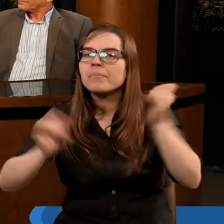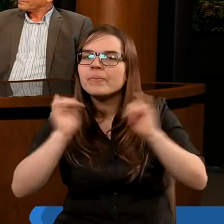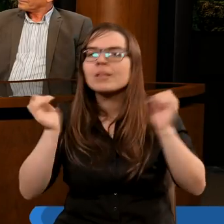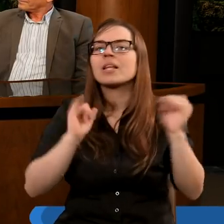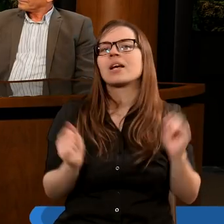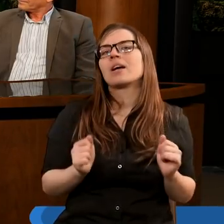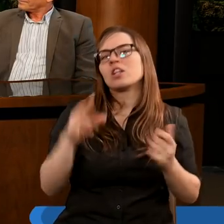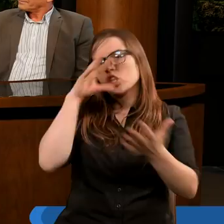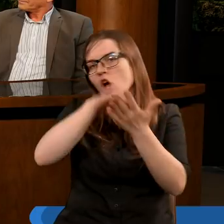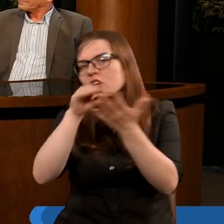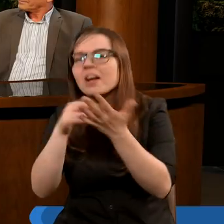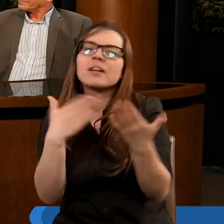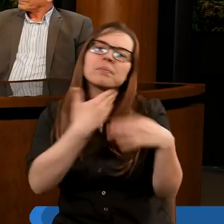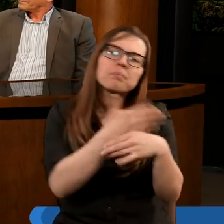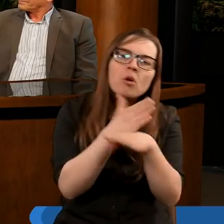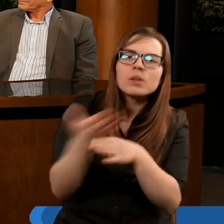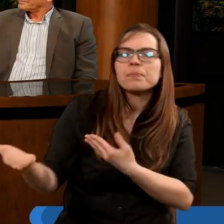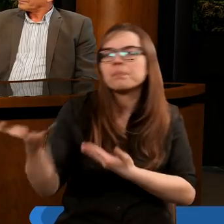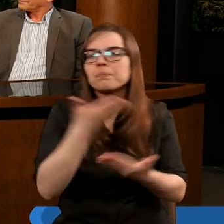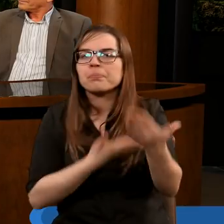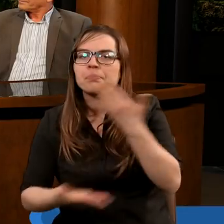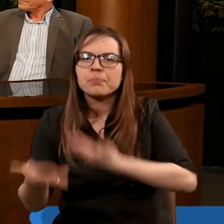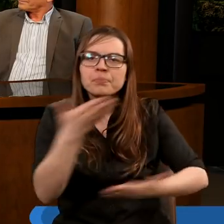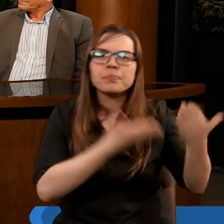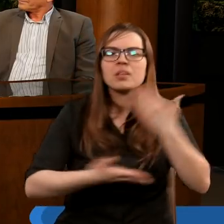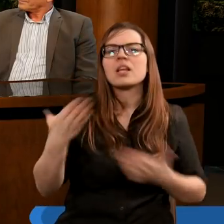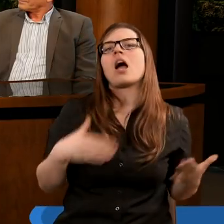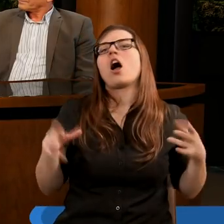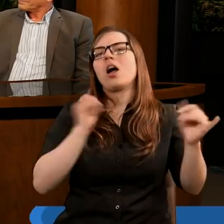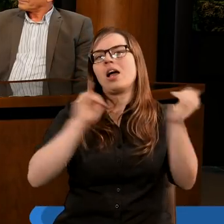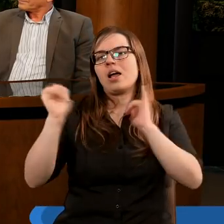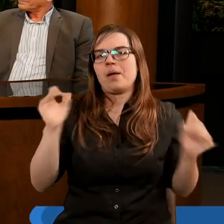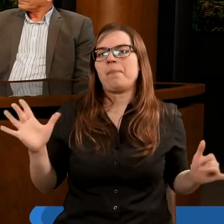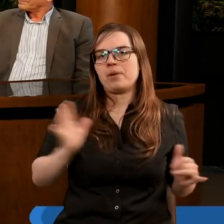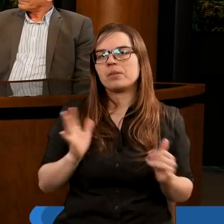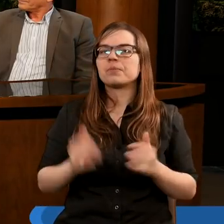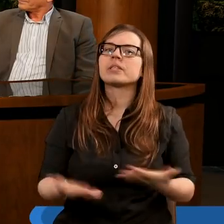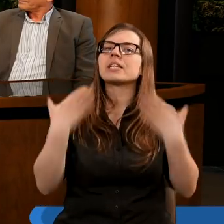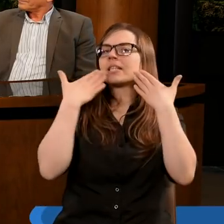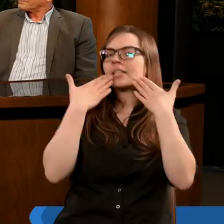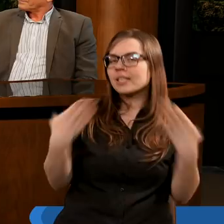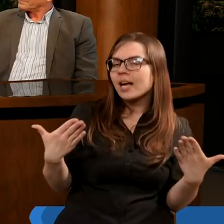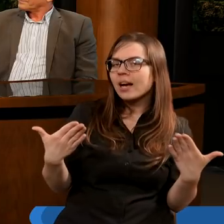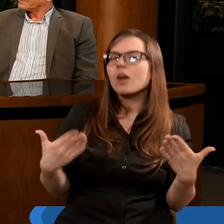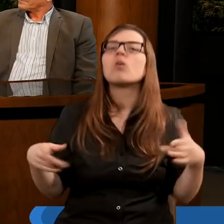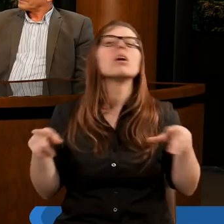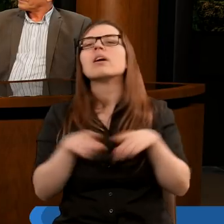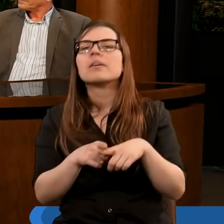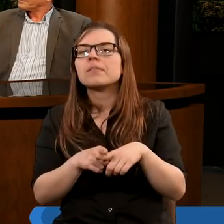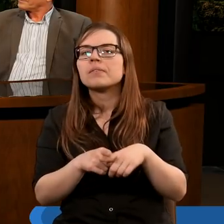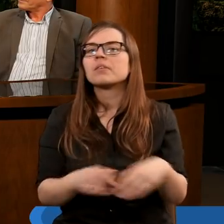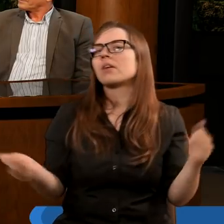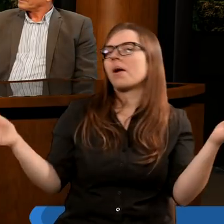za Wasze doświadczenia, którymi się podzieliliście. Dziękuję za to, że